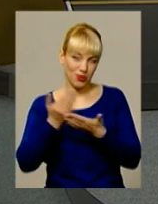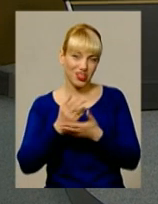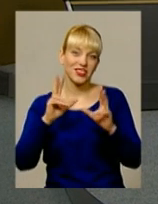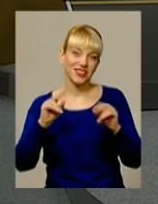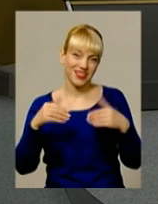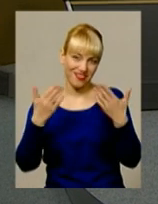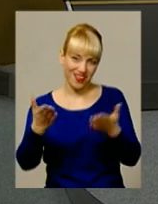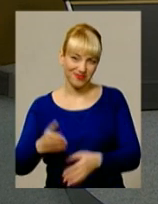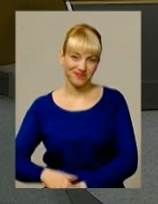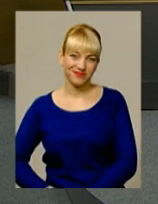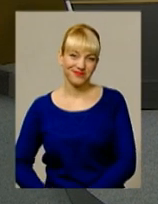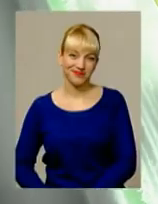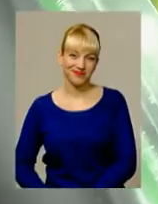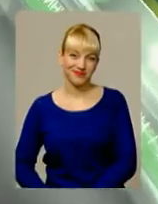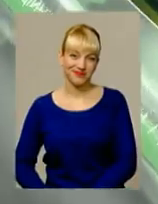Нехай щастить!